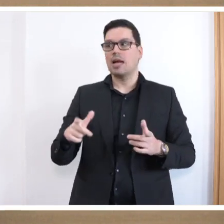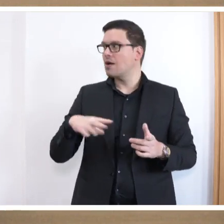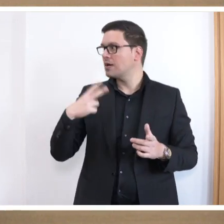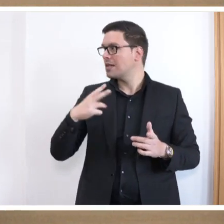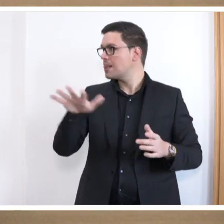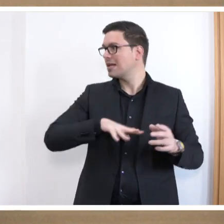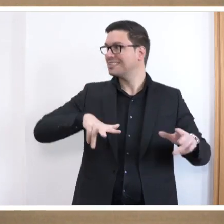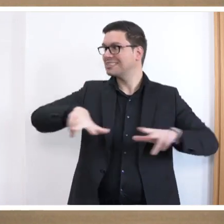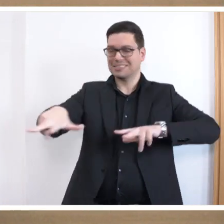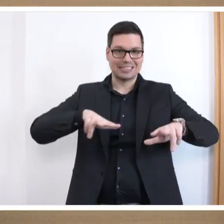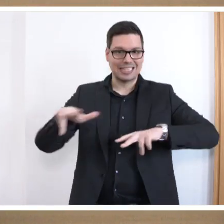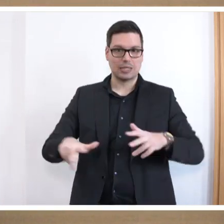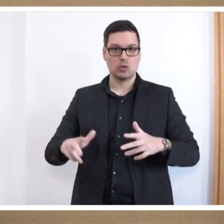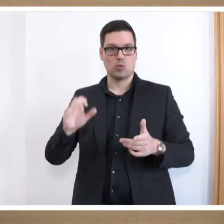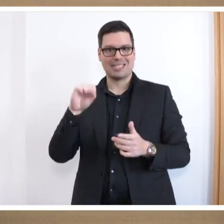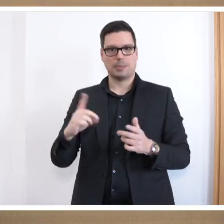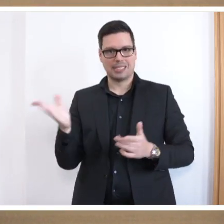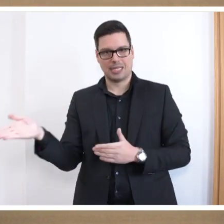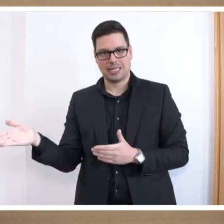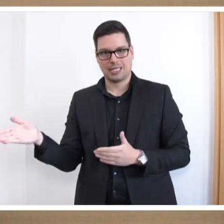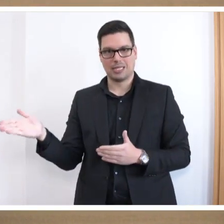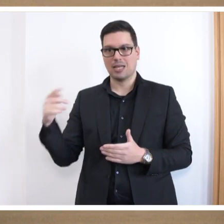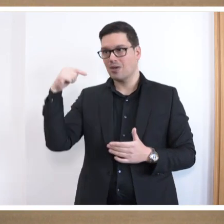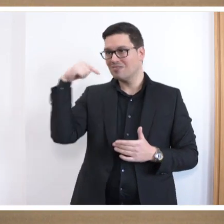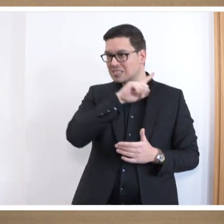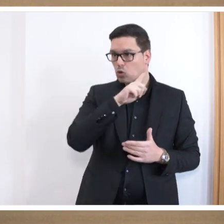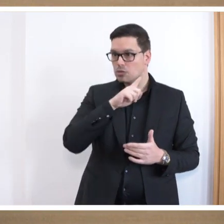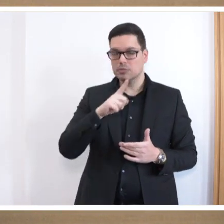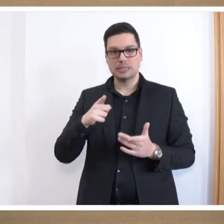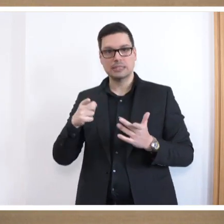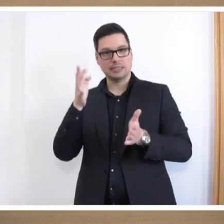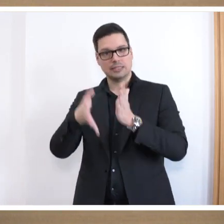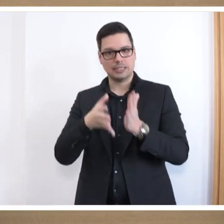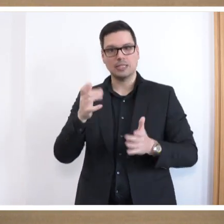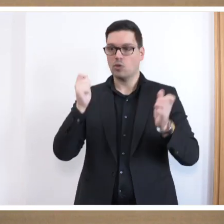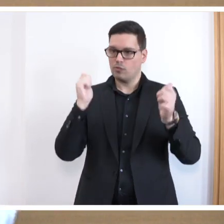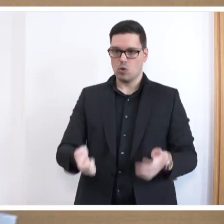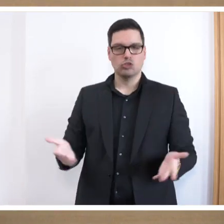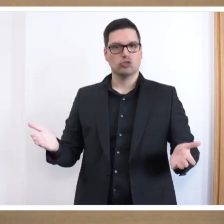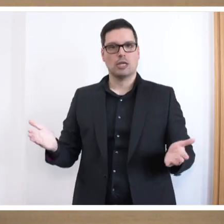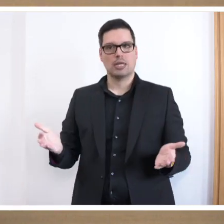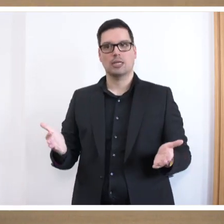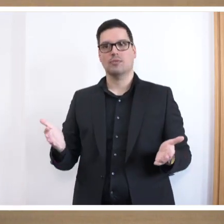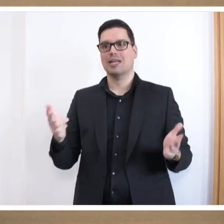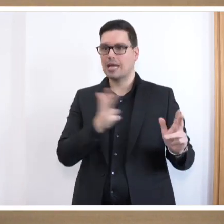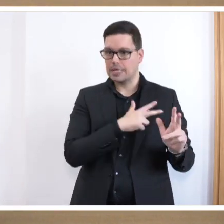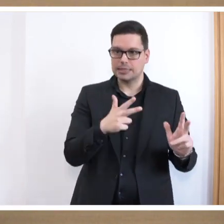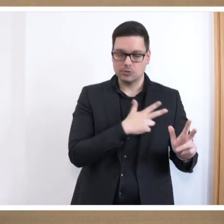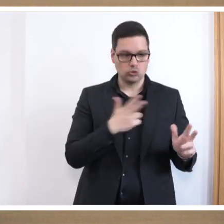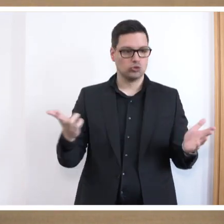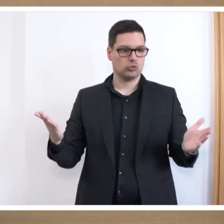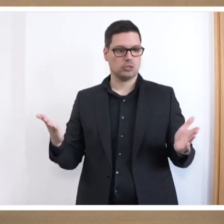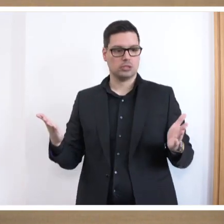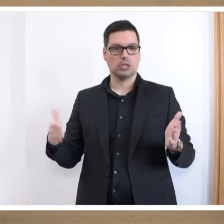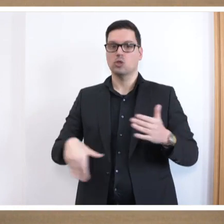oder die sie tragende Fraktion eigene Versäumnisse einräumt und eigene Vorschläge macht, um eine echte, konsequente